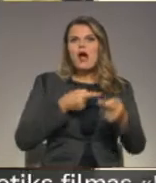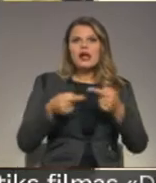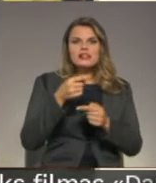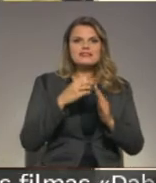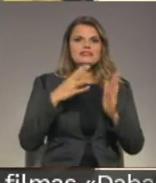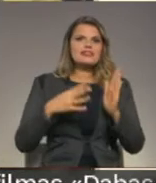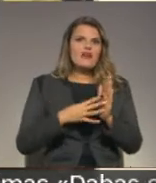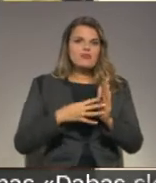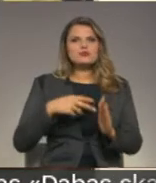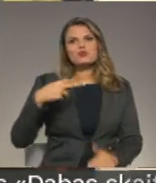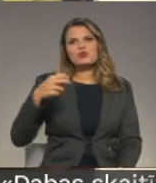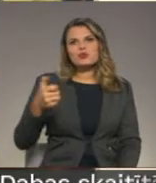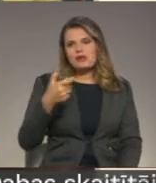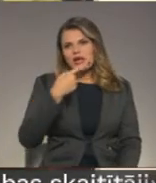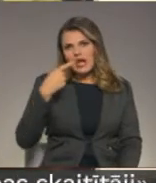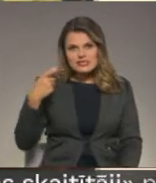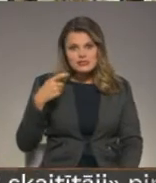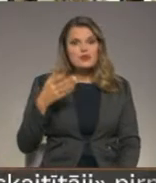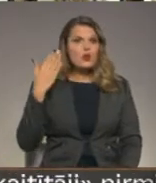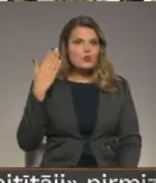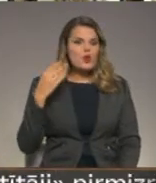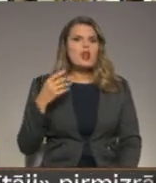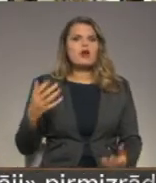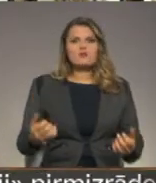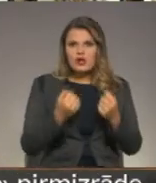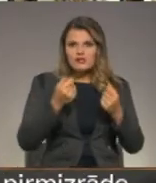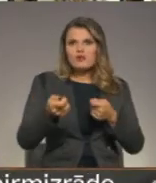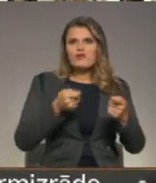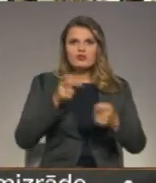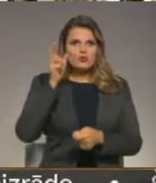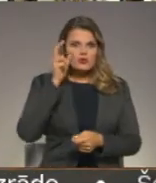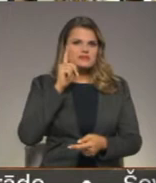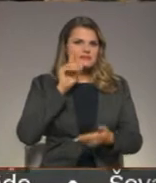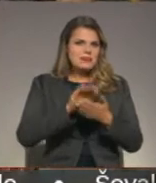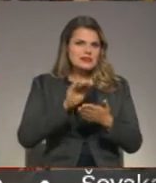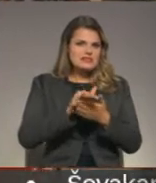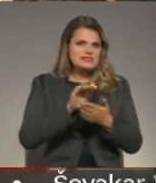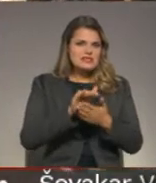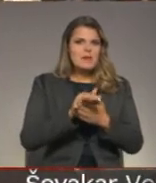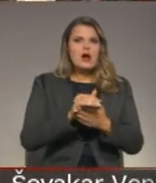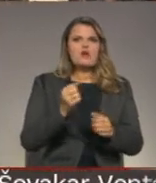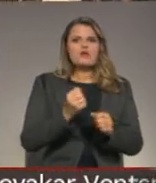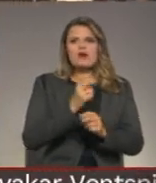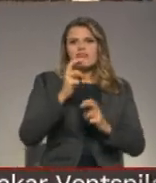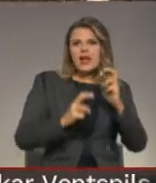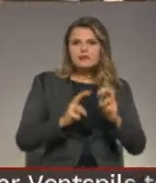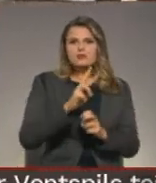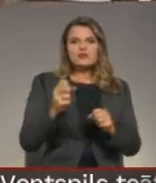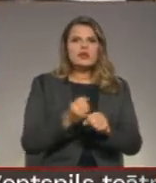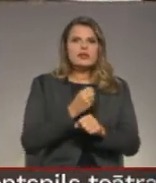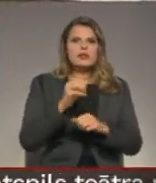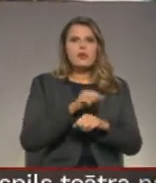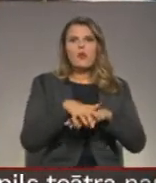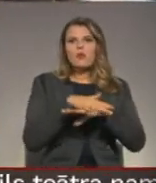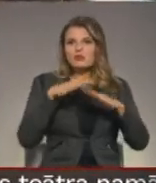20. gadsimta mījā. To laiku Mikša rota nodibināja un vadīja Ungārijas vispazīstamāko un ražīgāko darbnīcu, kurā tapa publisko